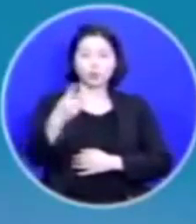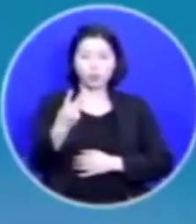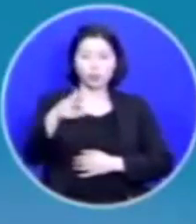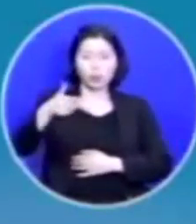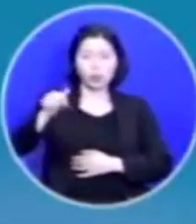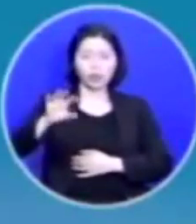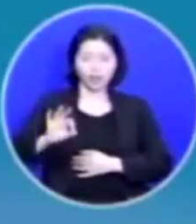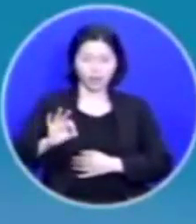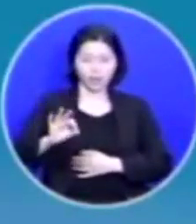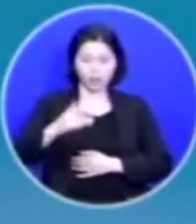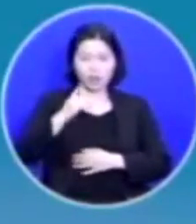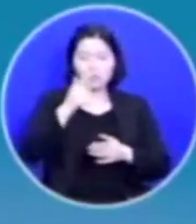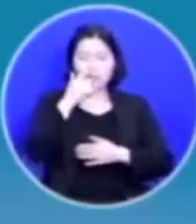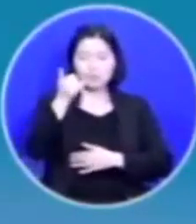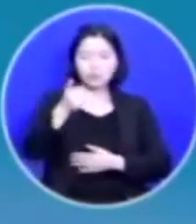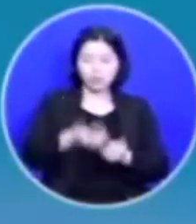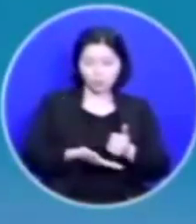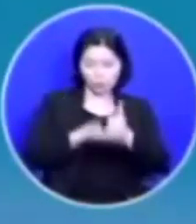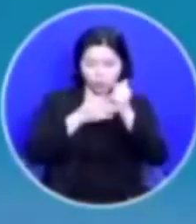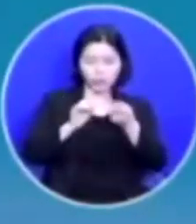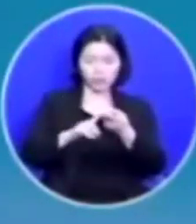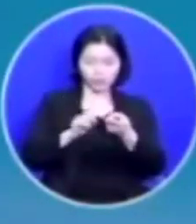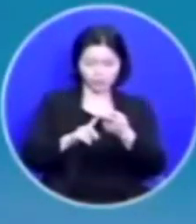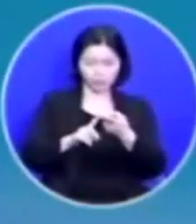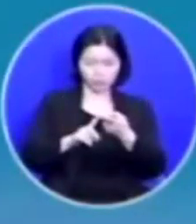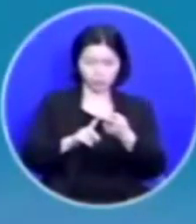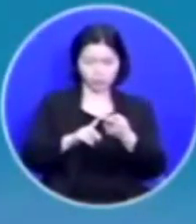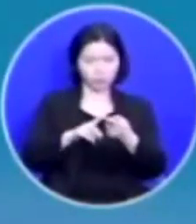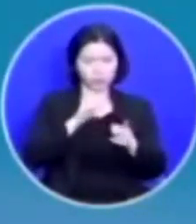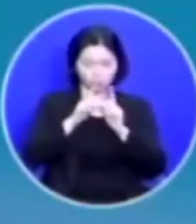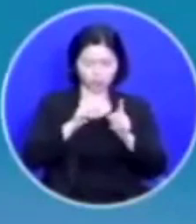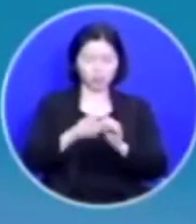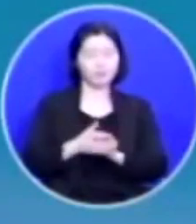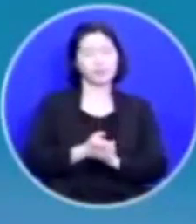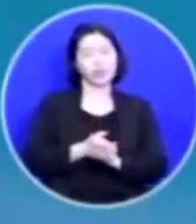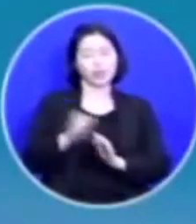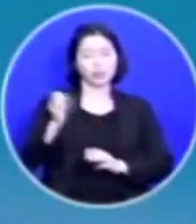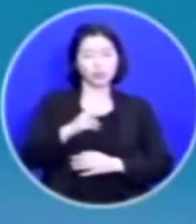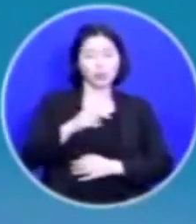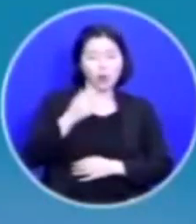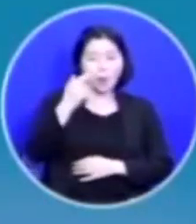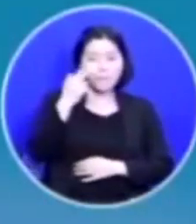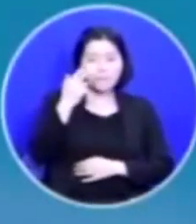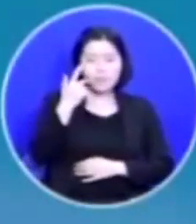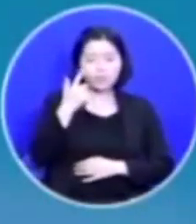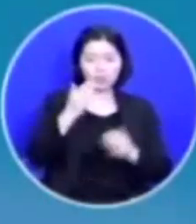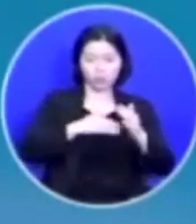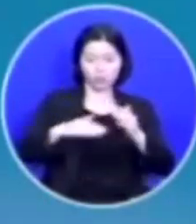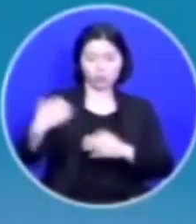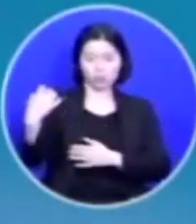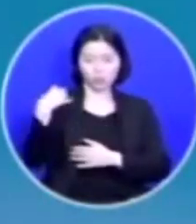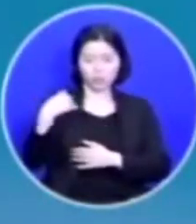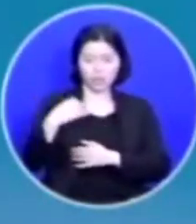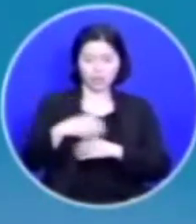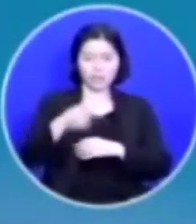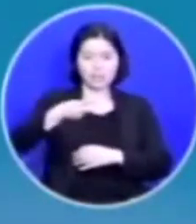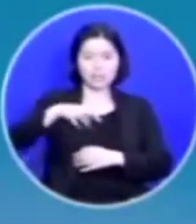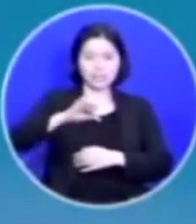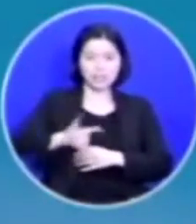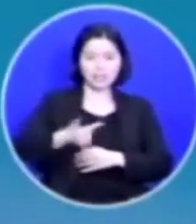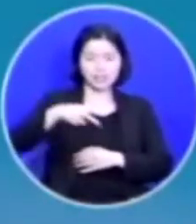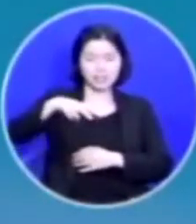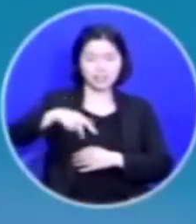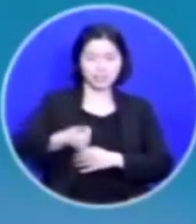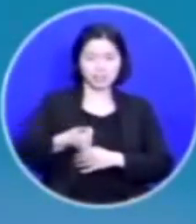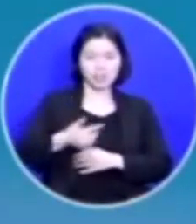공경하는 것에 대해서 미국 공사를 역임했던 샌즈는 회고록에서 나의 노년을 위해 조선